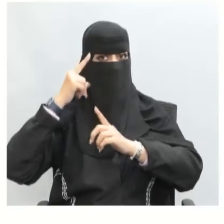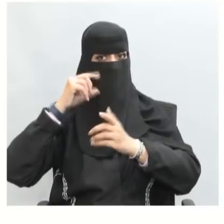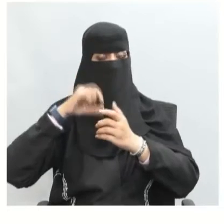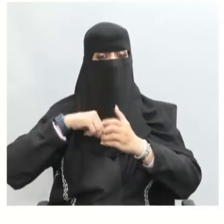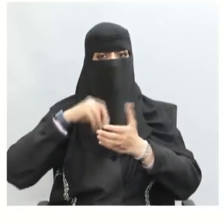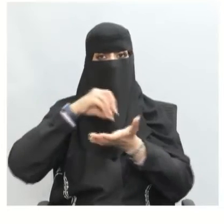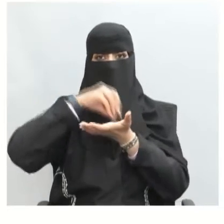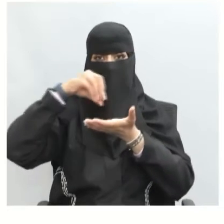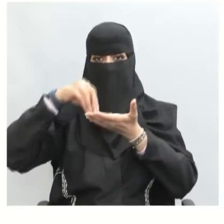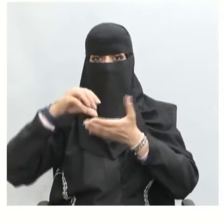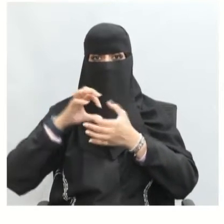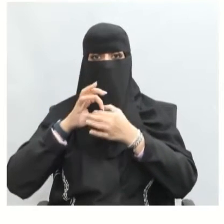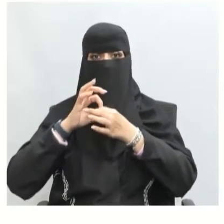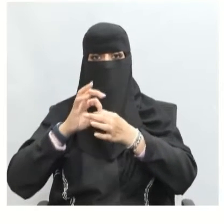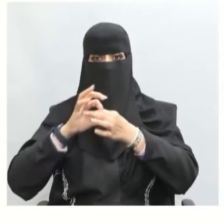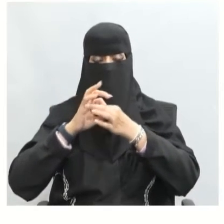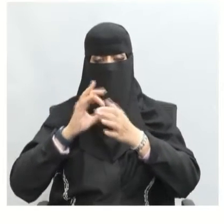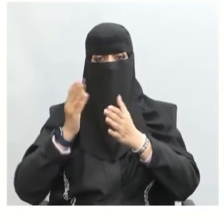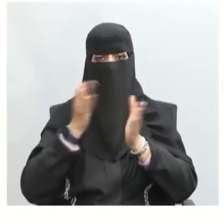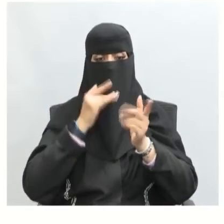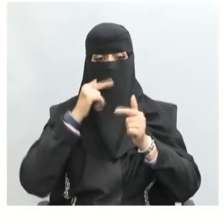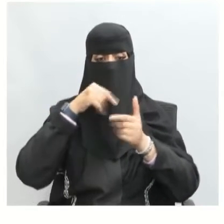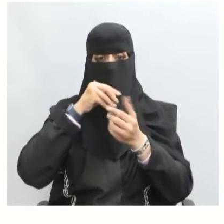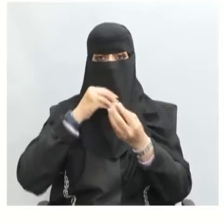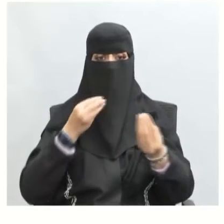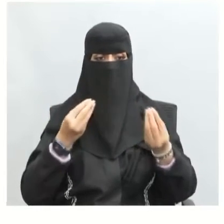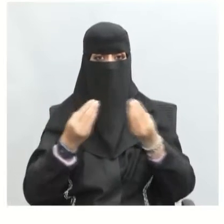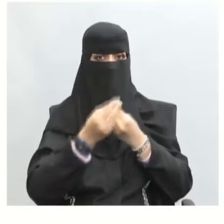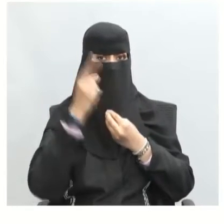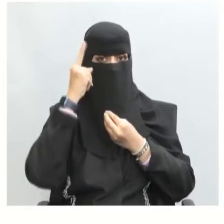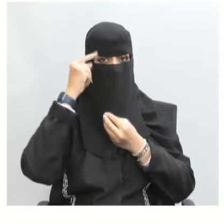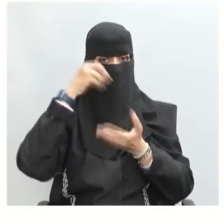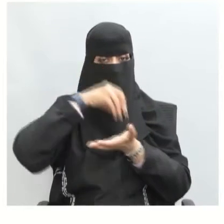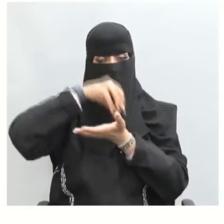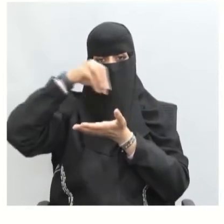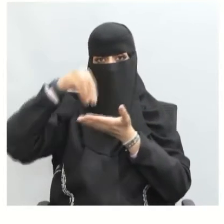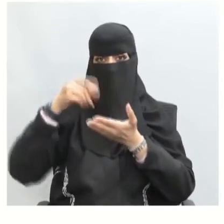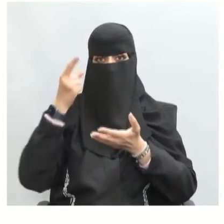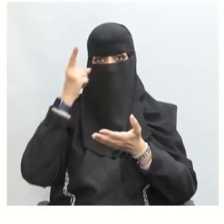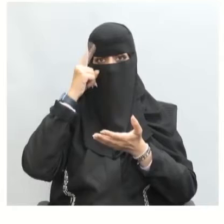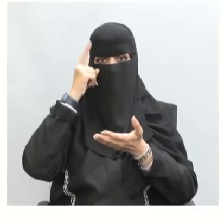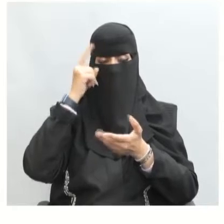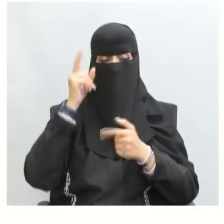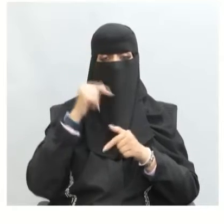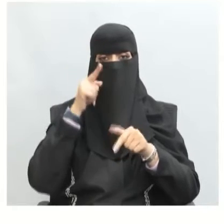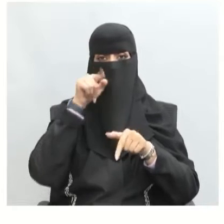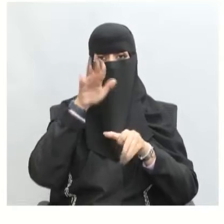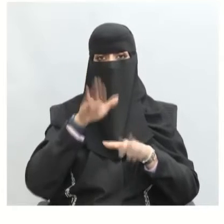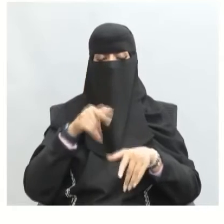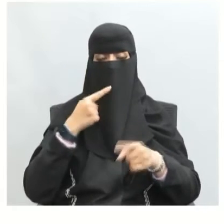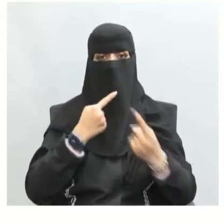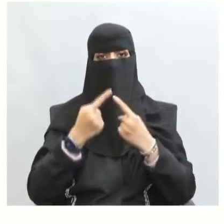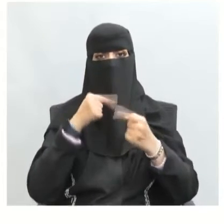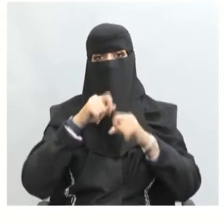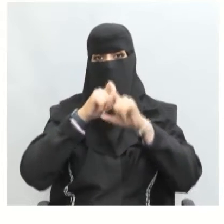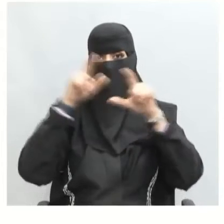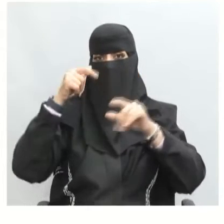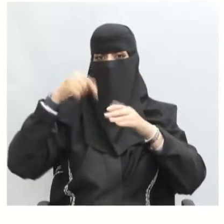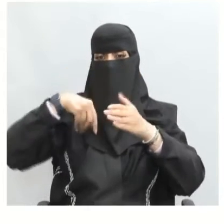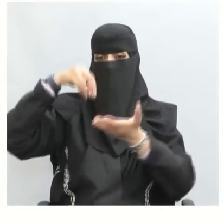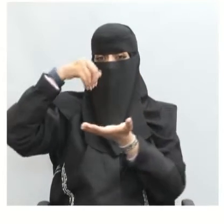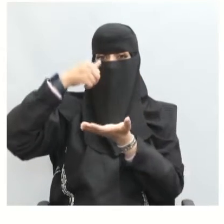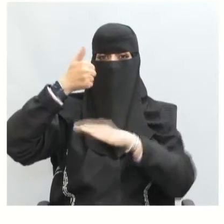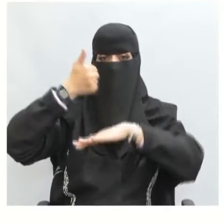تبادل للرأي نقل للمعرفة هذا هو الحوار وأبرز ركائز